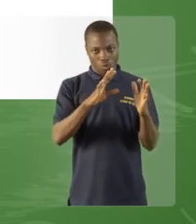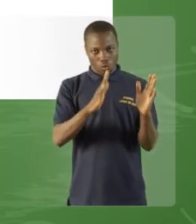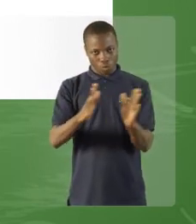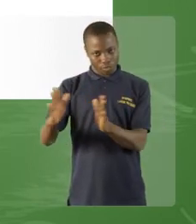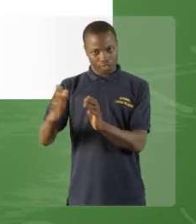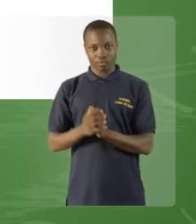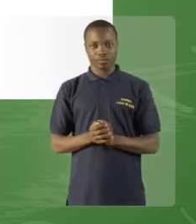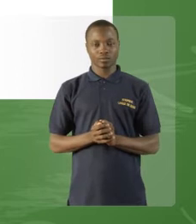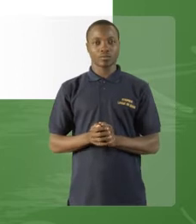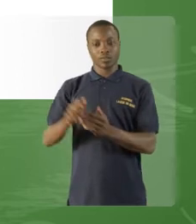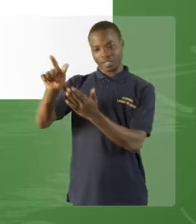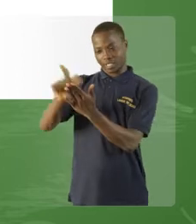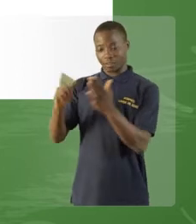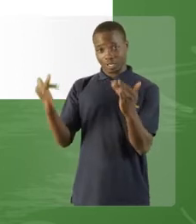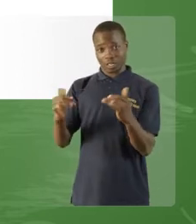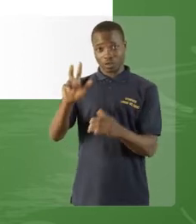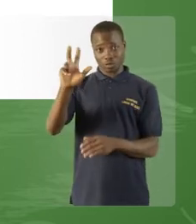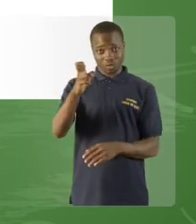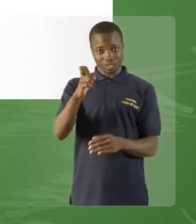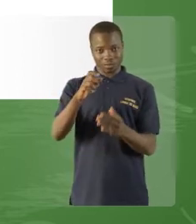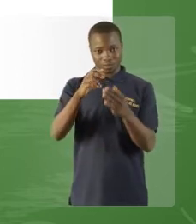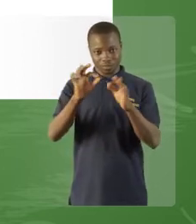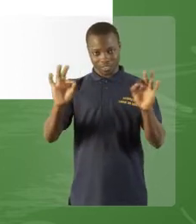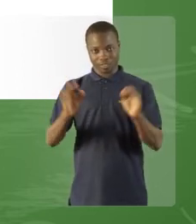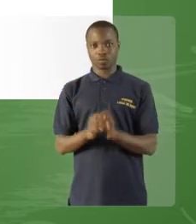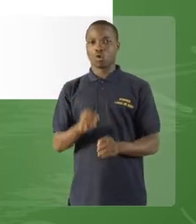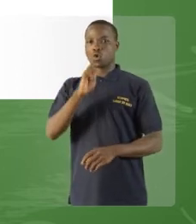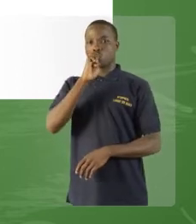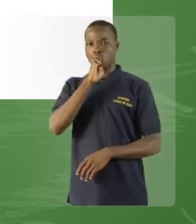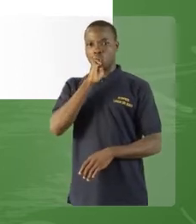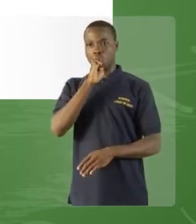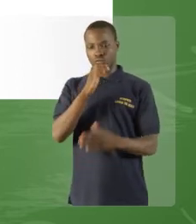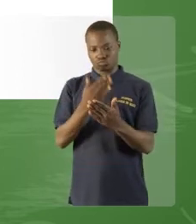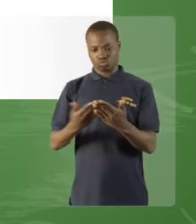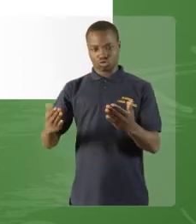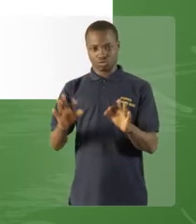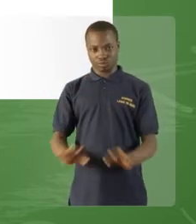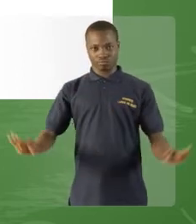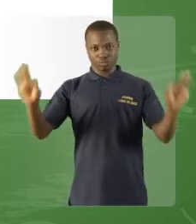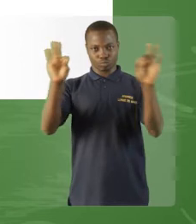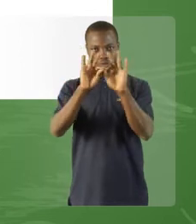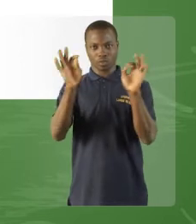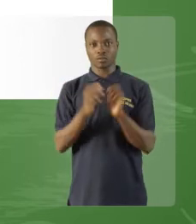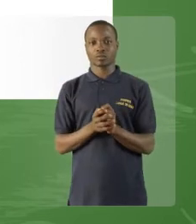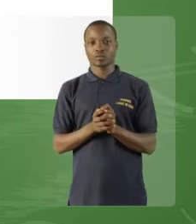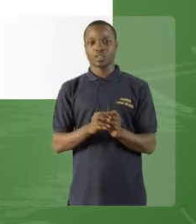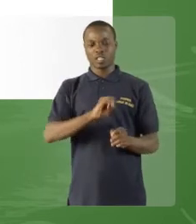car ». Donc, la bonne réponse, c'est « Proposition indépendante coordonnée ».